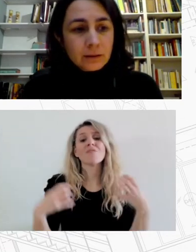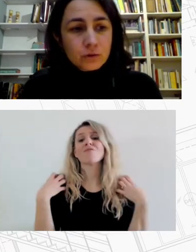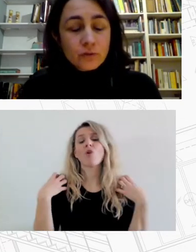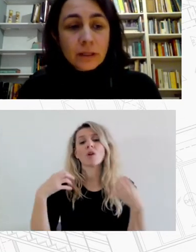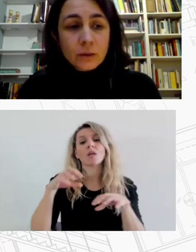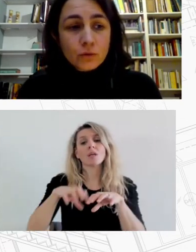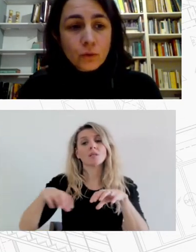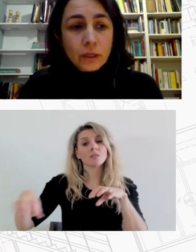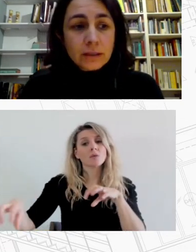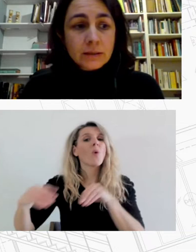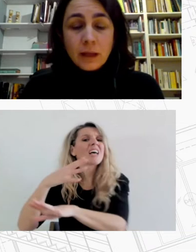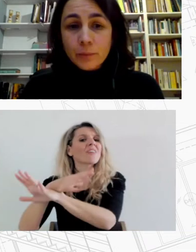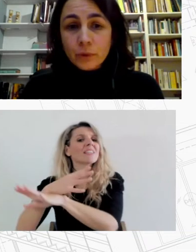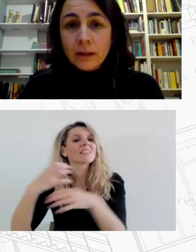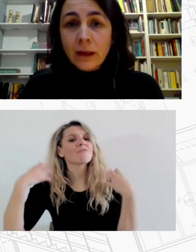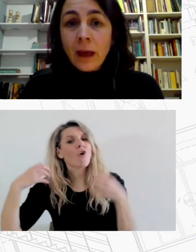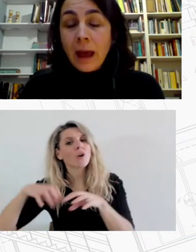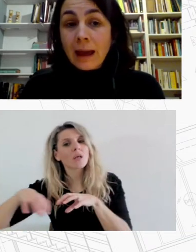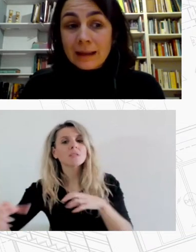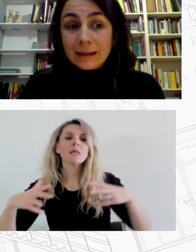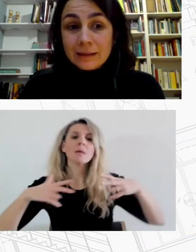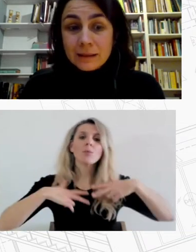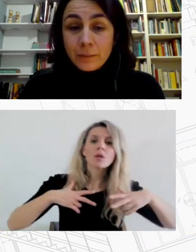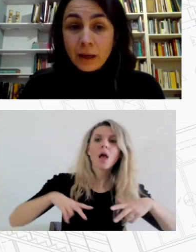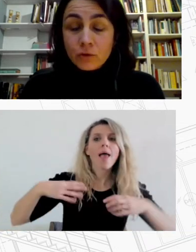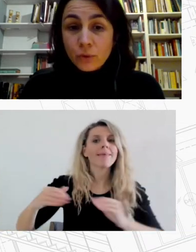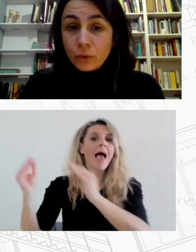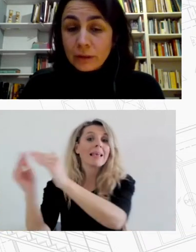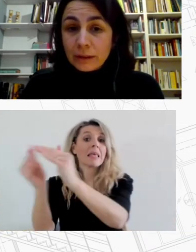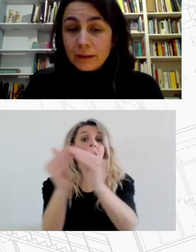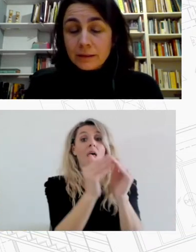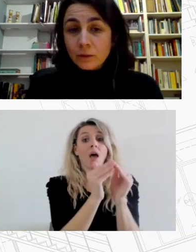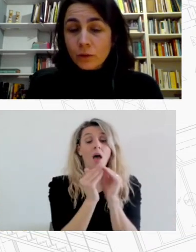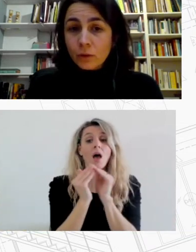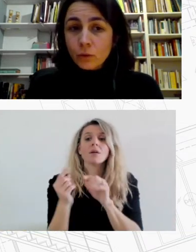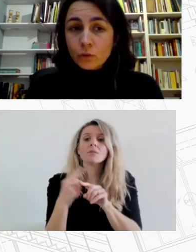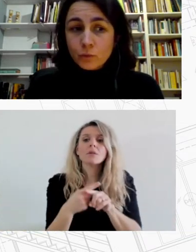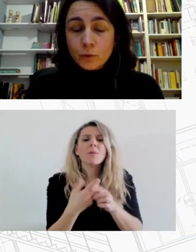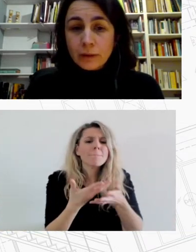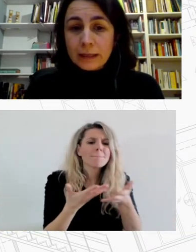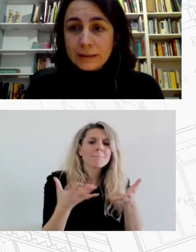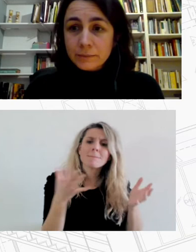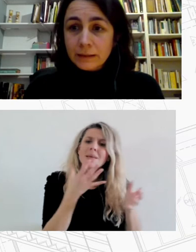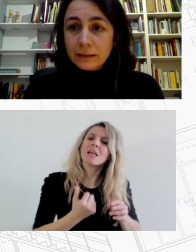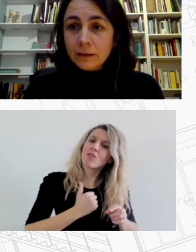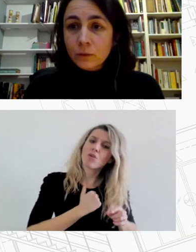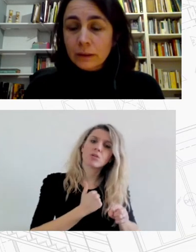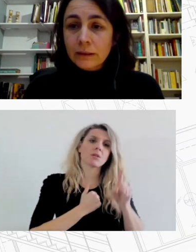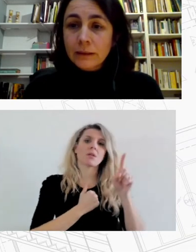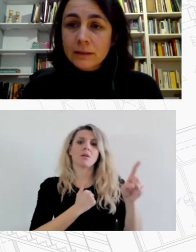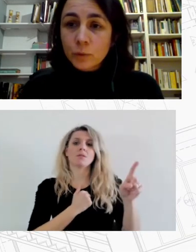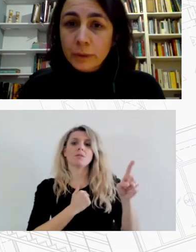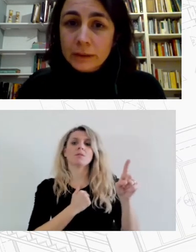στους ασφαλιστικούς φορείς, στα υπουργεία αλλά και σε μεγάλους ιδιοκτήτες κοινωνικούς που μπορούν να είναι σημαντικοί